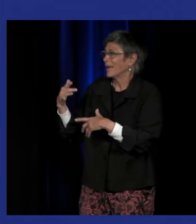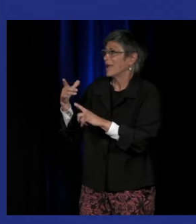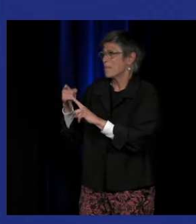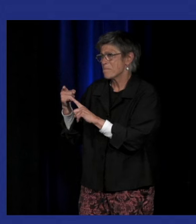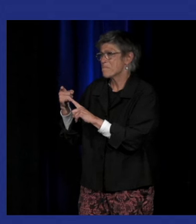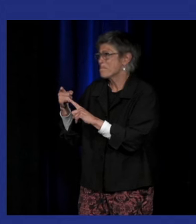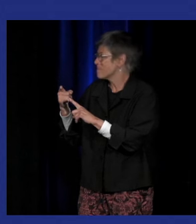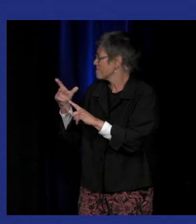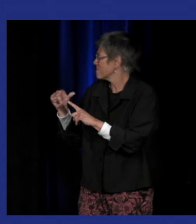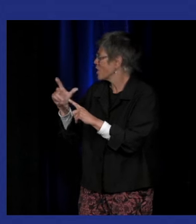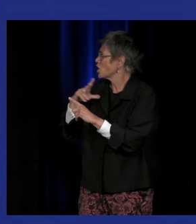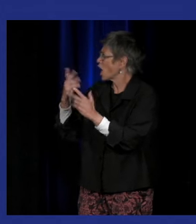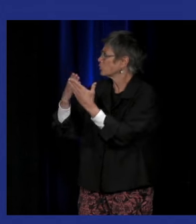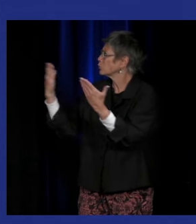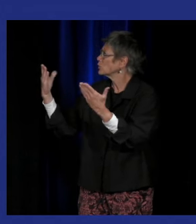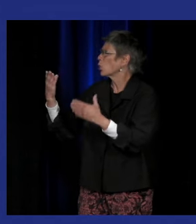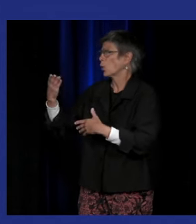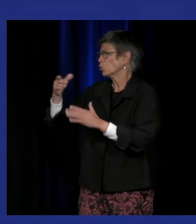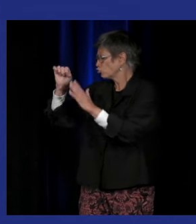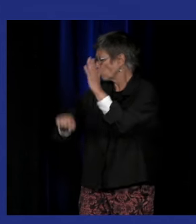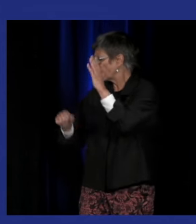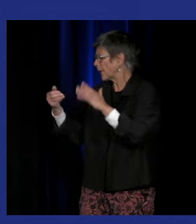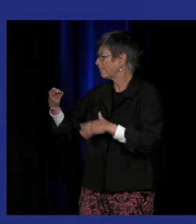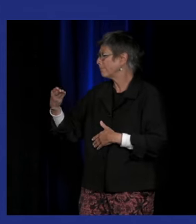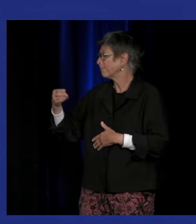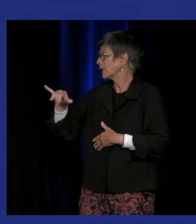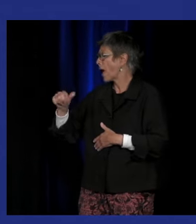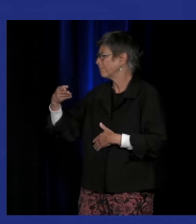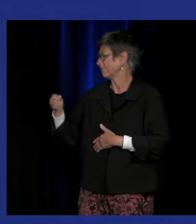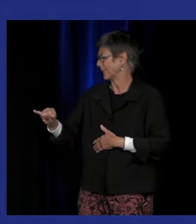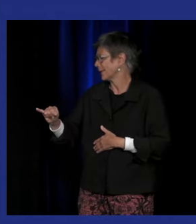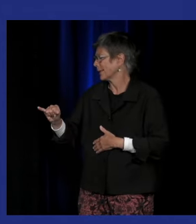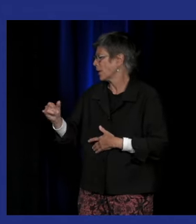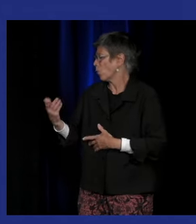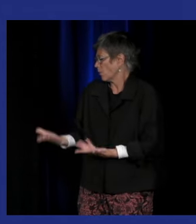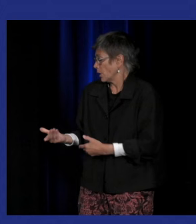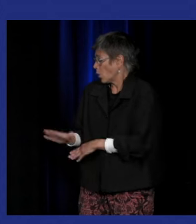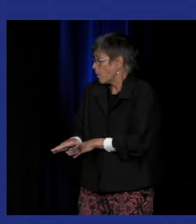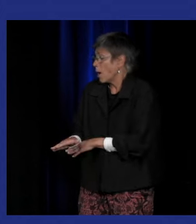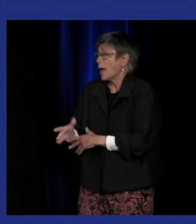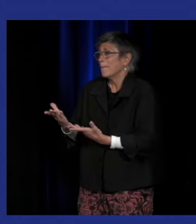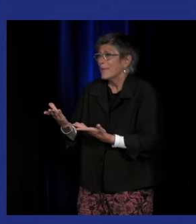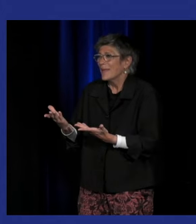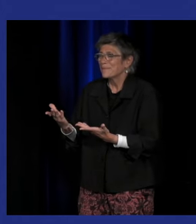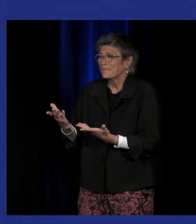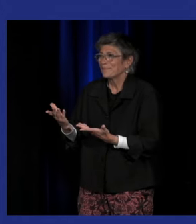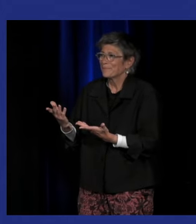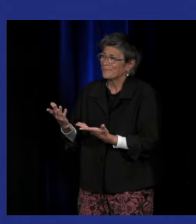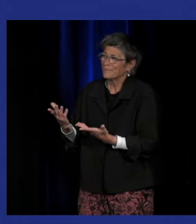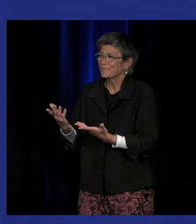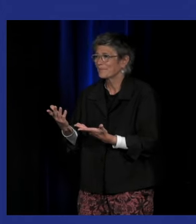peu ses expositions lui en vie maintenant il est décédé aussi et voilà mais est-ce qu'il y a une démarche spécifique